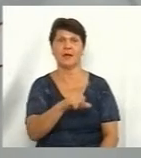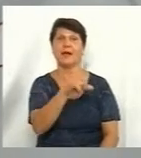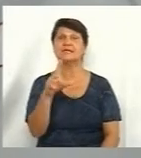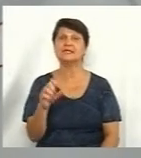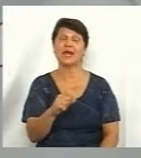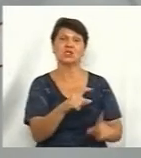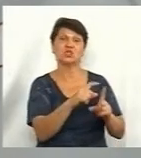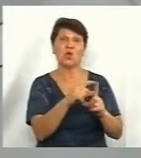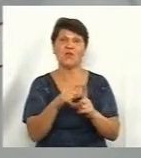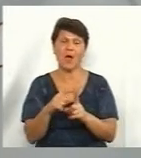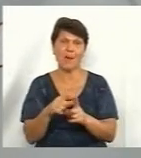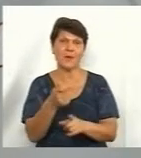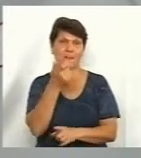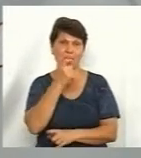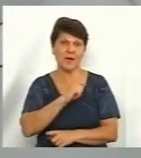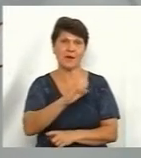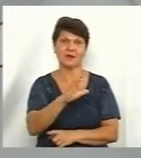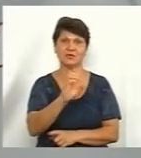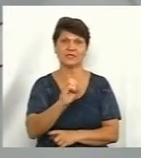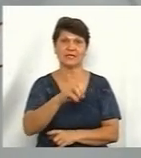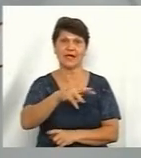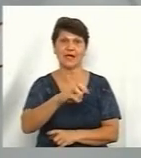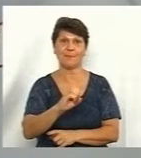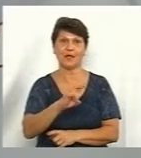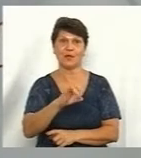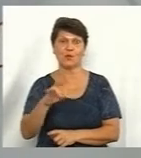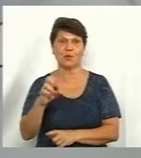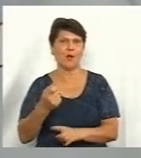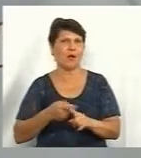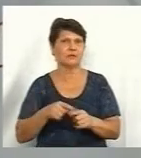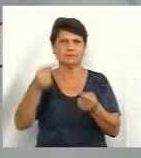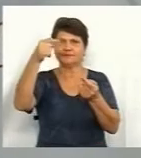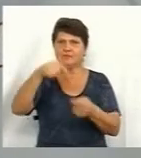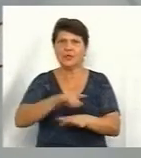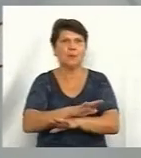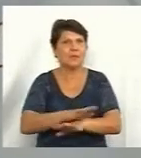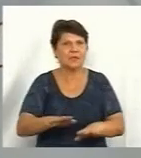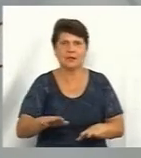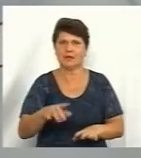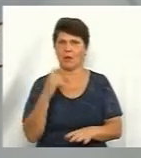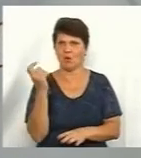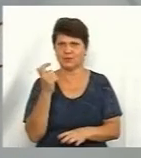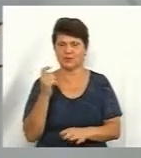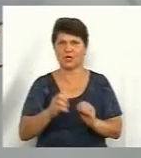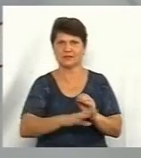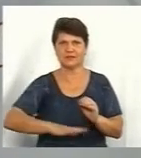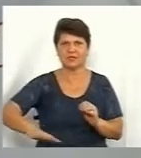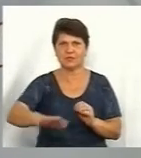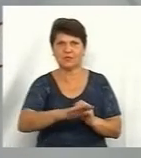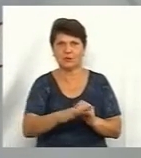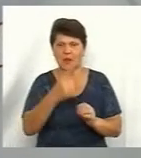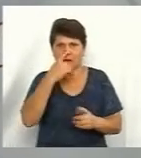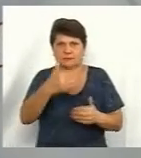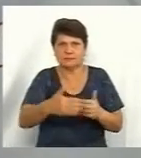вимоги ДБН дотримано. Це непридатна для сільгосподарської діяльності територія, не в межах водозабору і